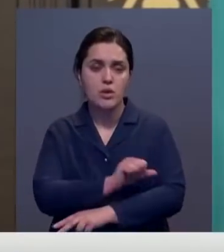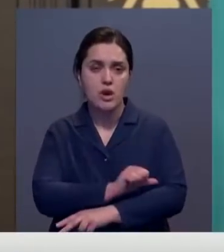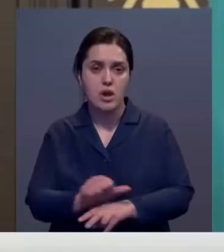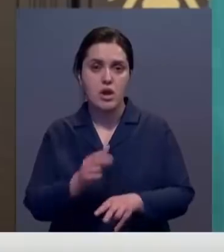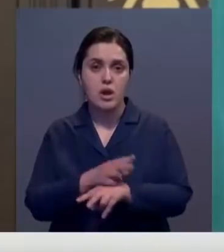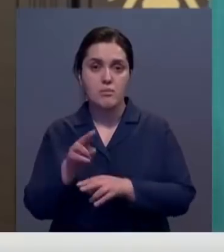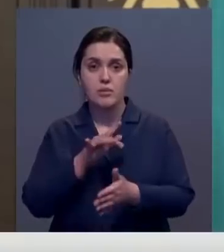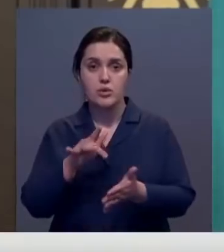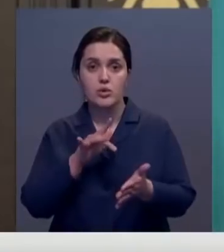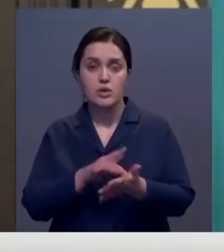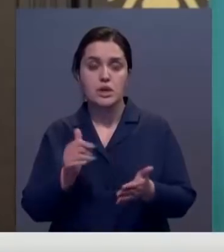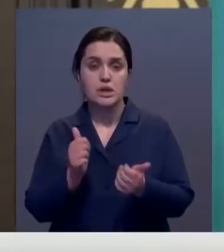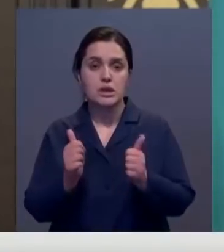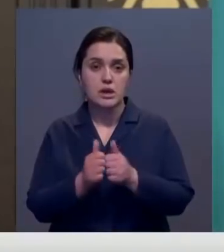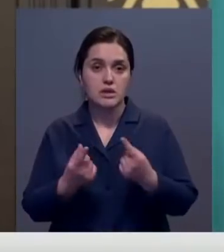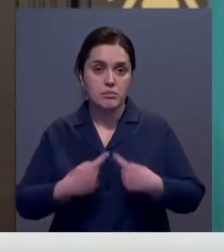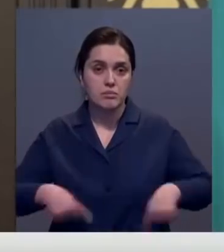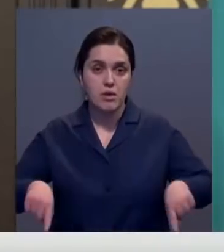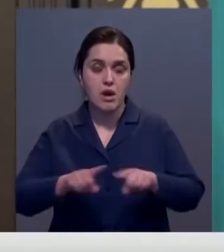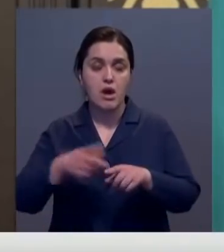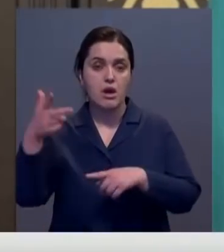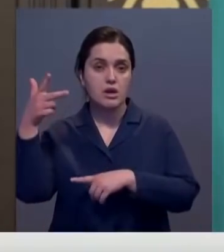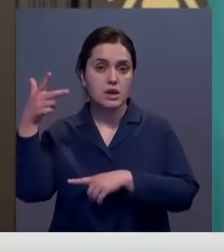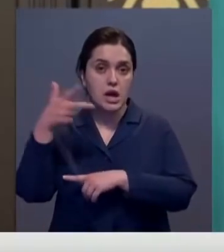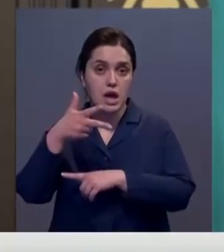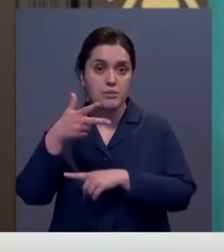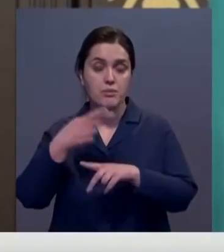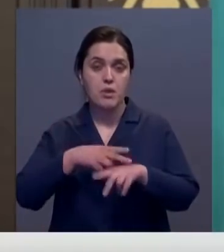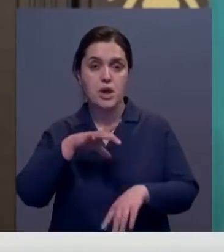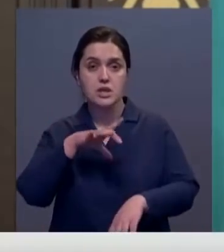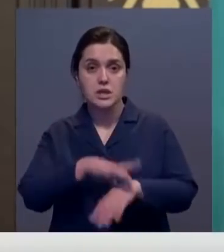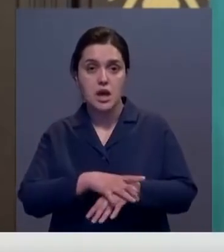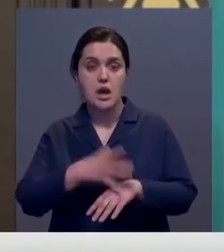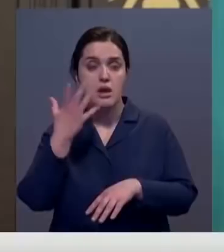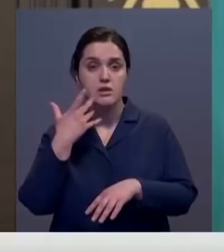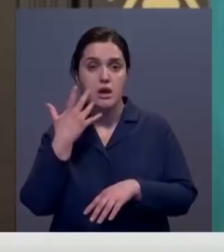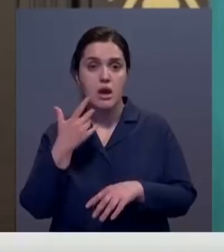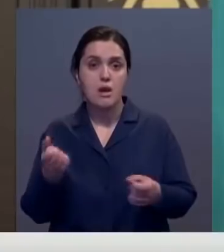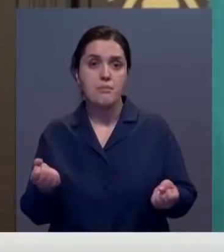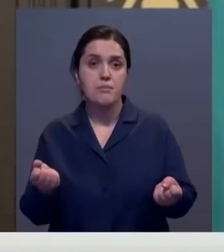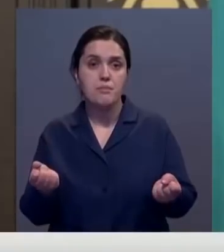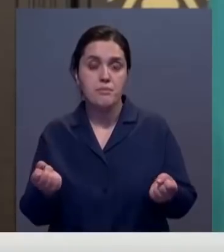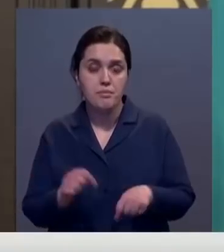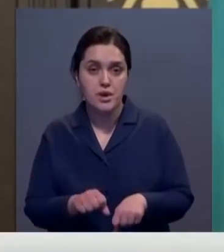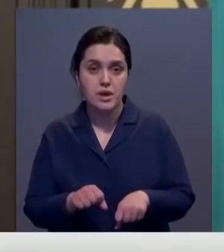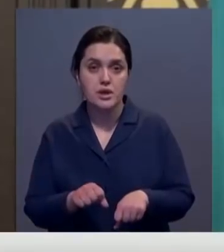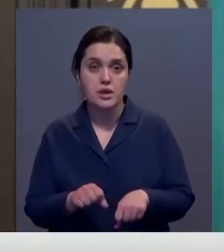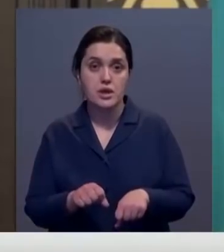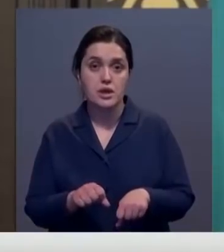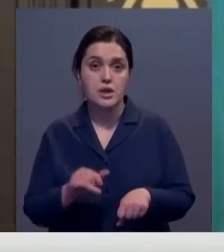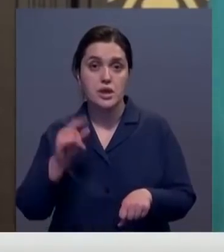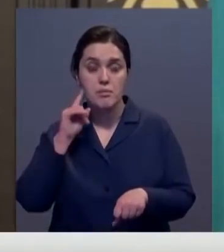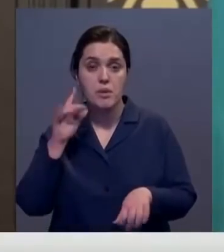патрулируют город и его окрестности. Камера видеонаблюдения зафиксировала момент нападения на инкассаторскую машину и как